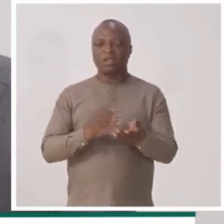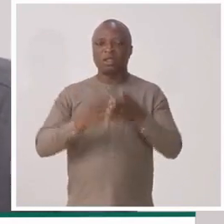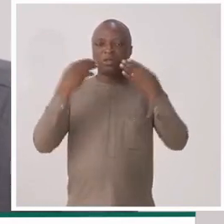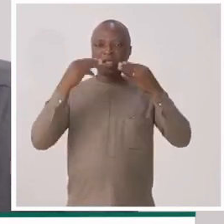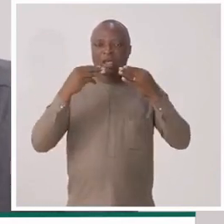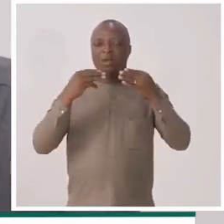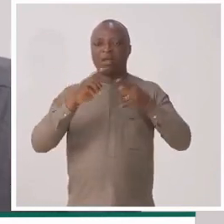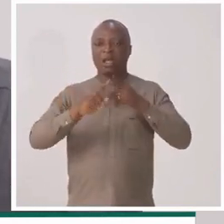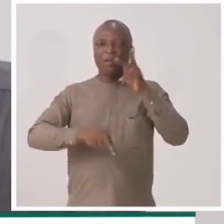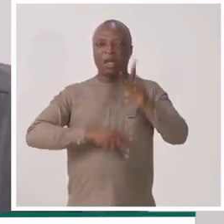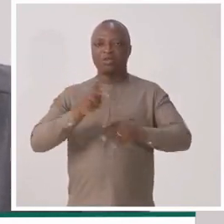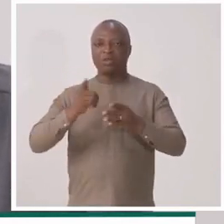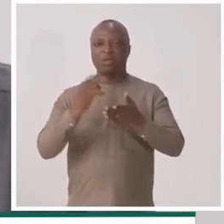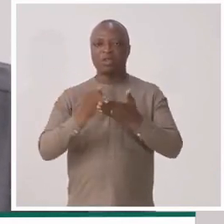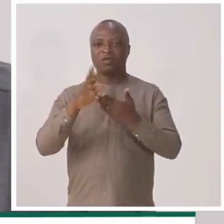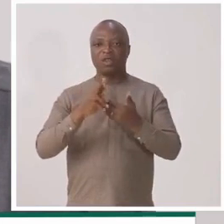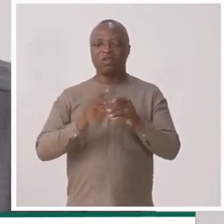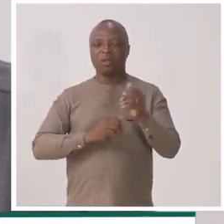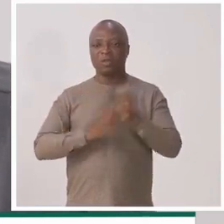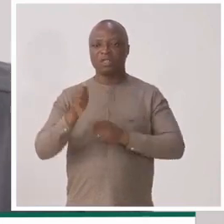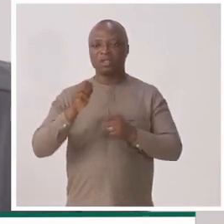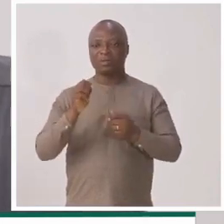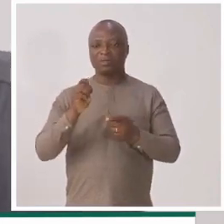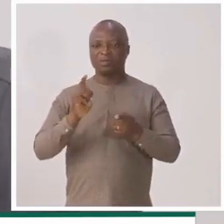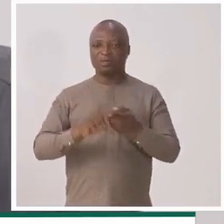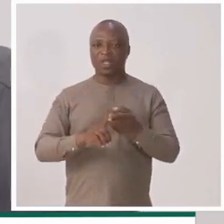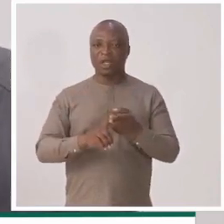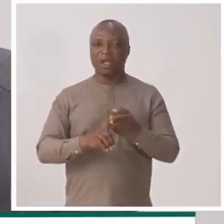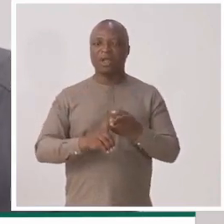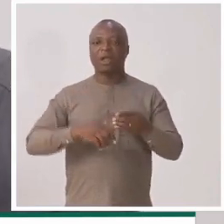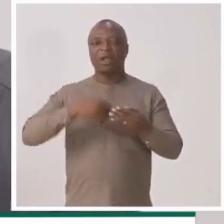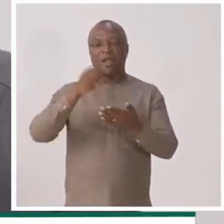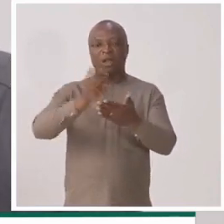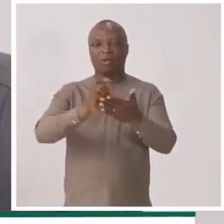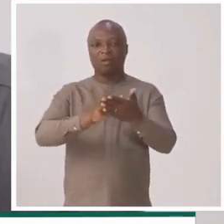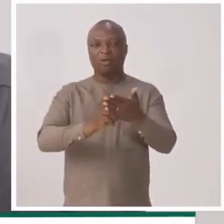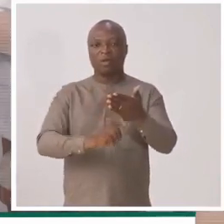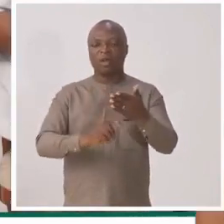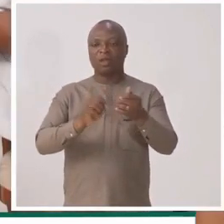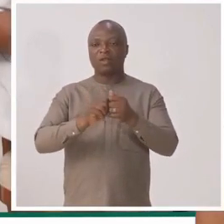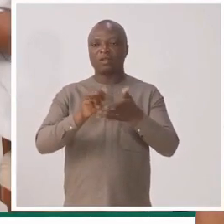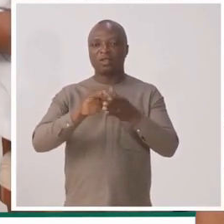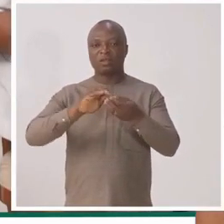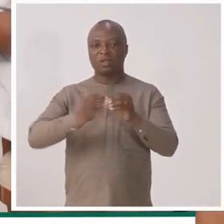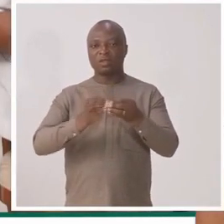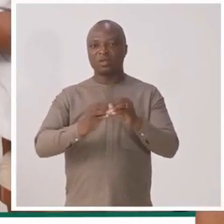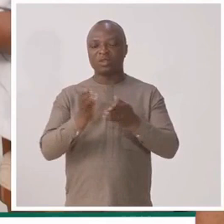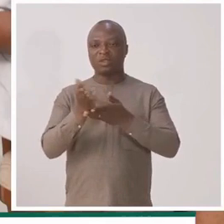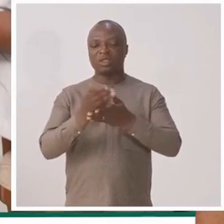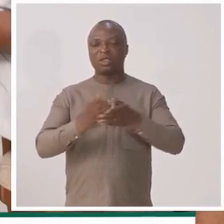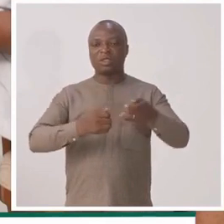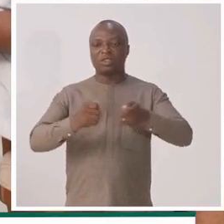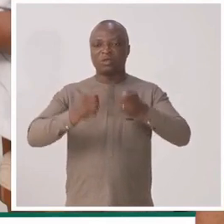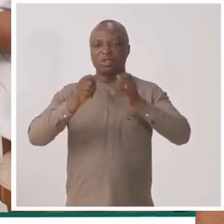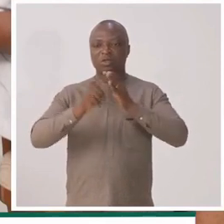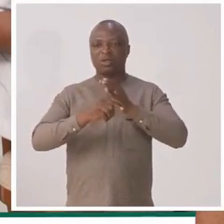Maintenant, partir du 1er janvier, on va procéder à l'enrôlement à travers l'immatriculation, les